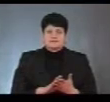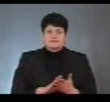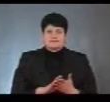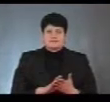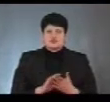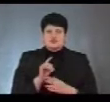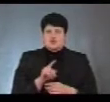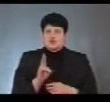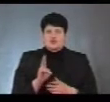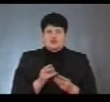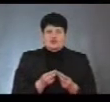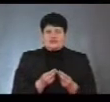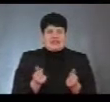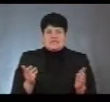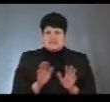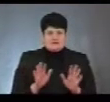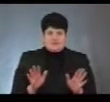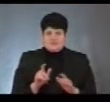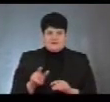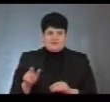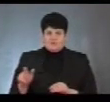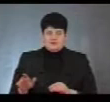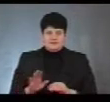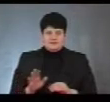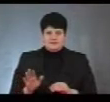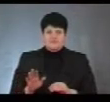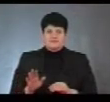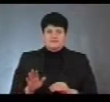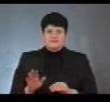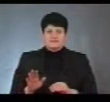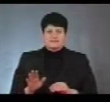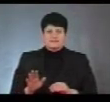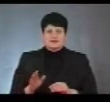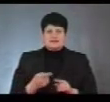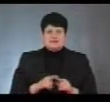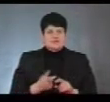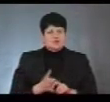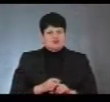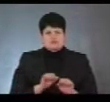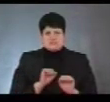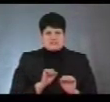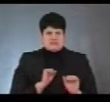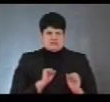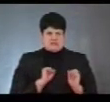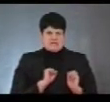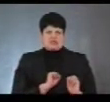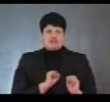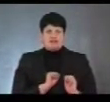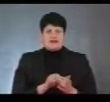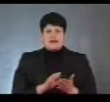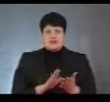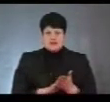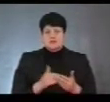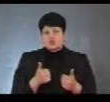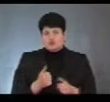з нього ніхто не зник, ніякі там люди з нього не зникають. І це дуже захищений реєстр, дуже добре працює. Але,